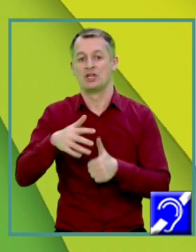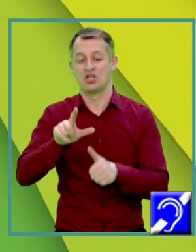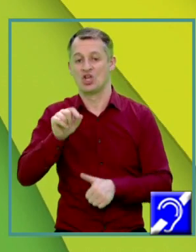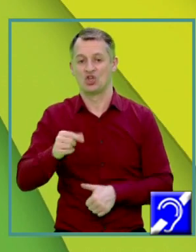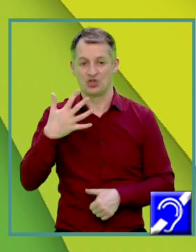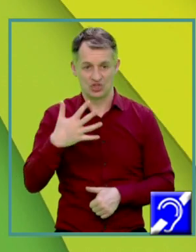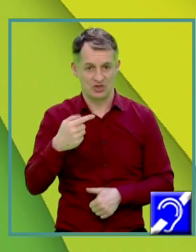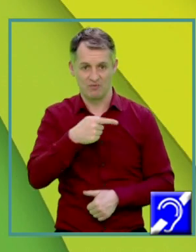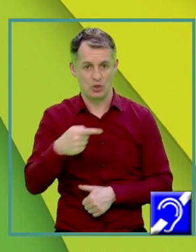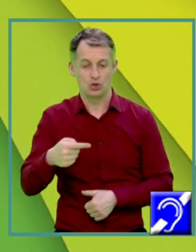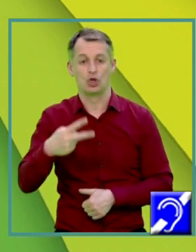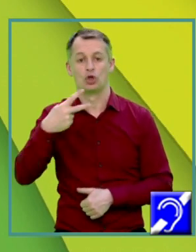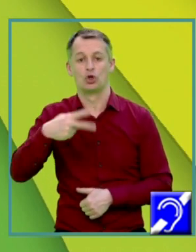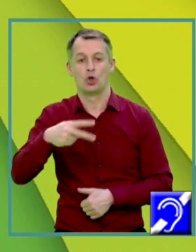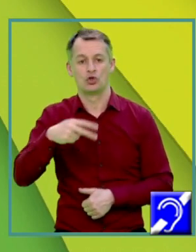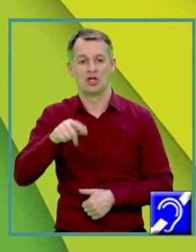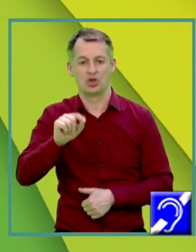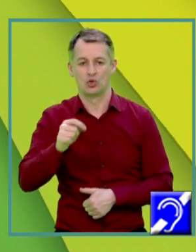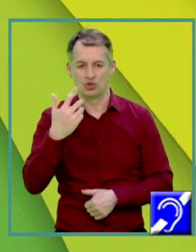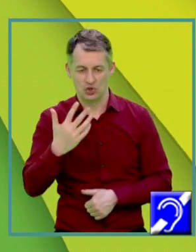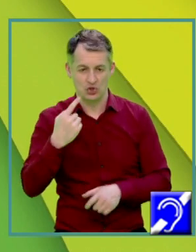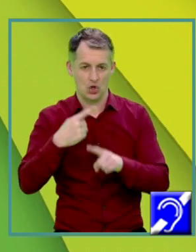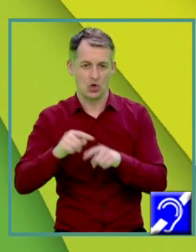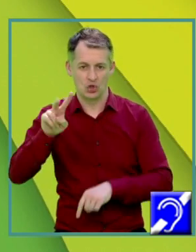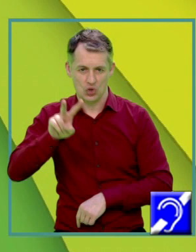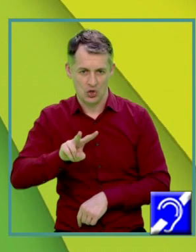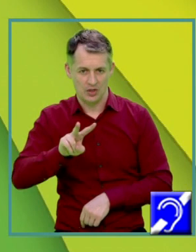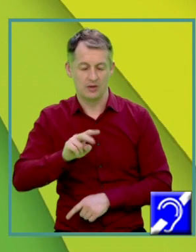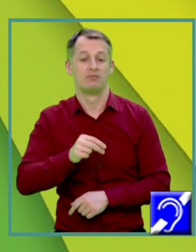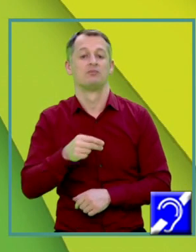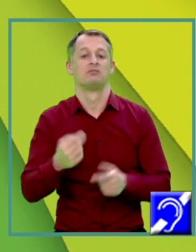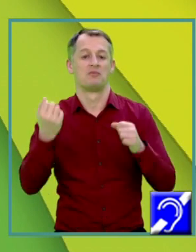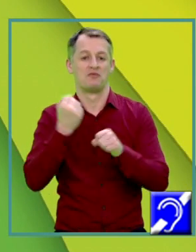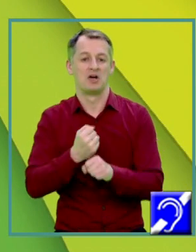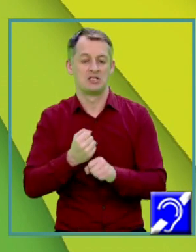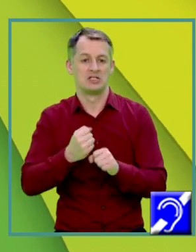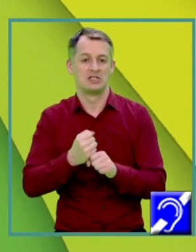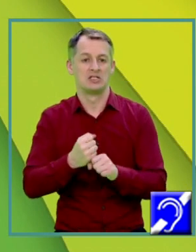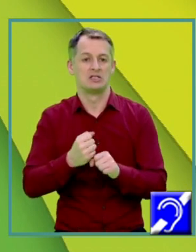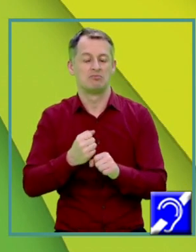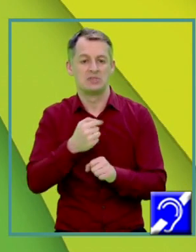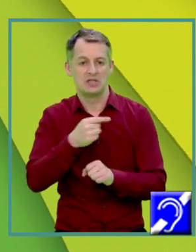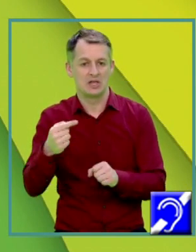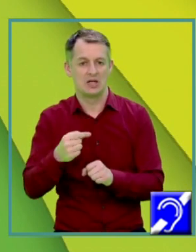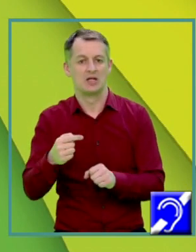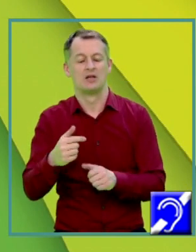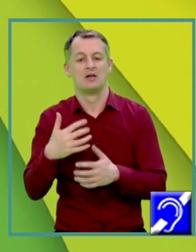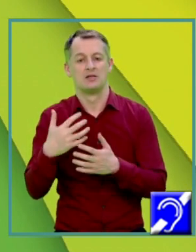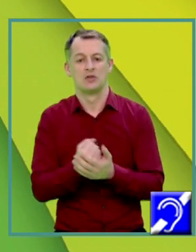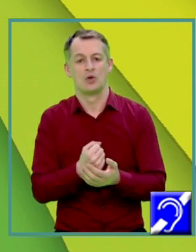625 minus 225 ori 2 Făcând și scăderea Obținem 175